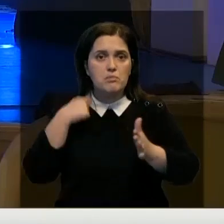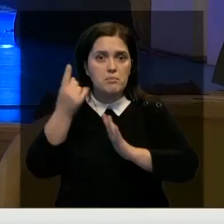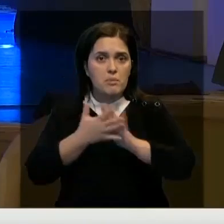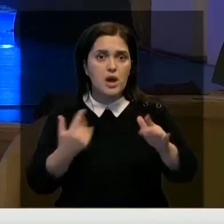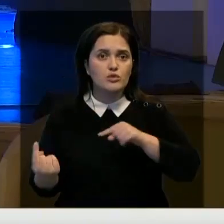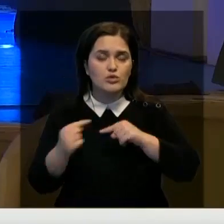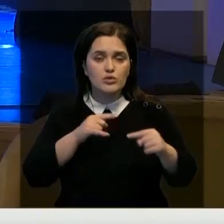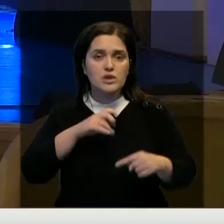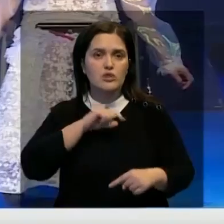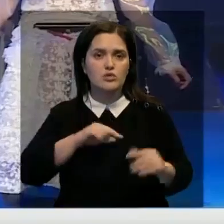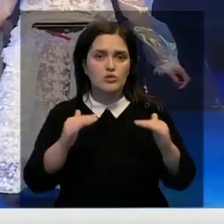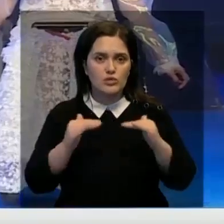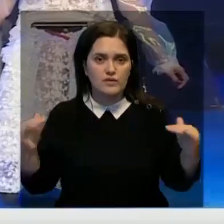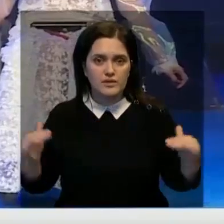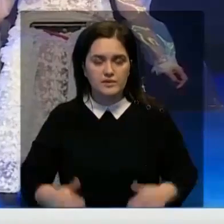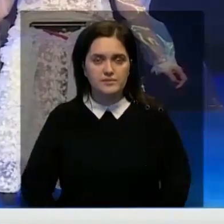друга на духовном уровне.